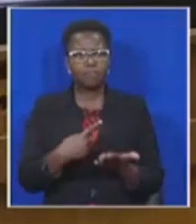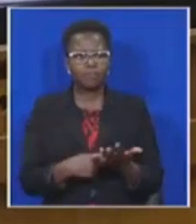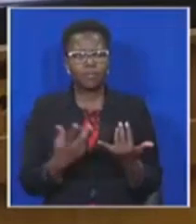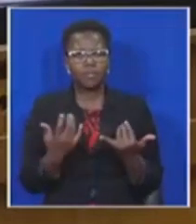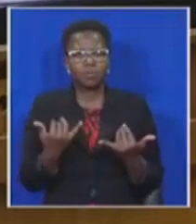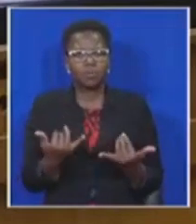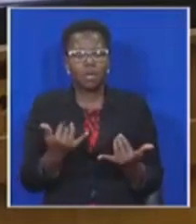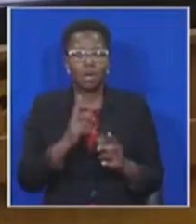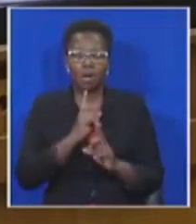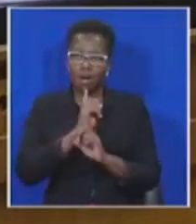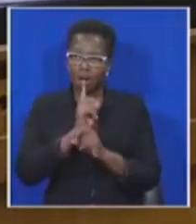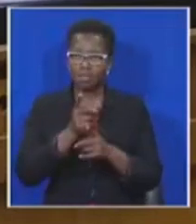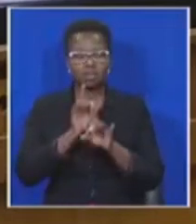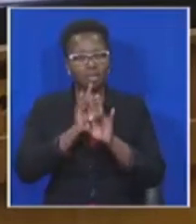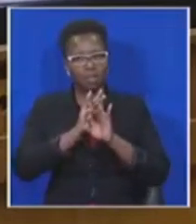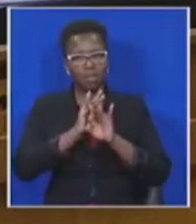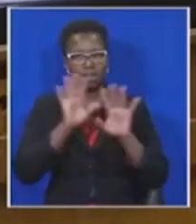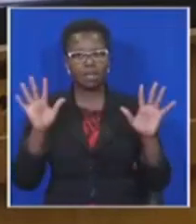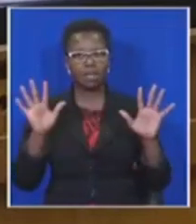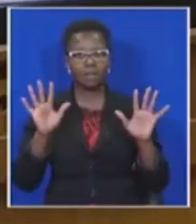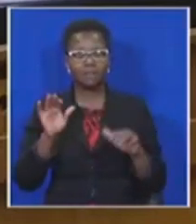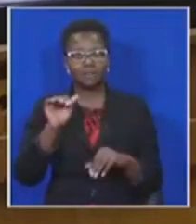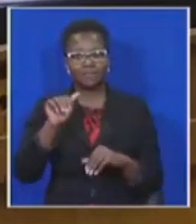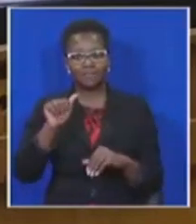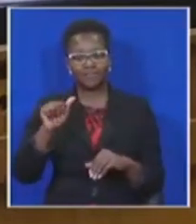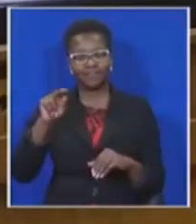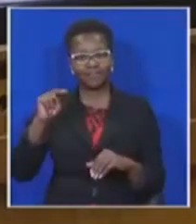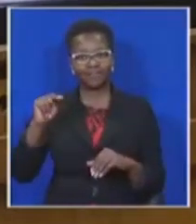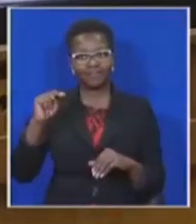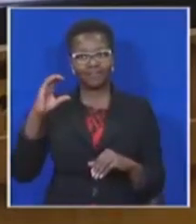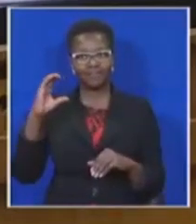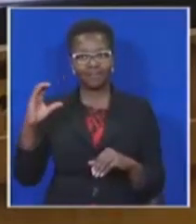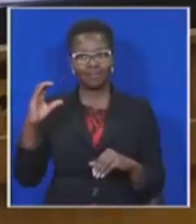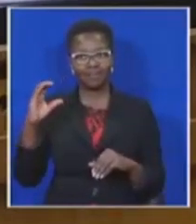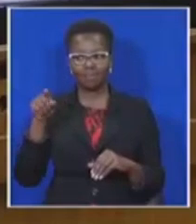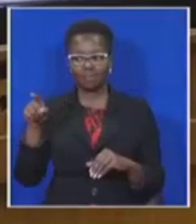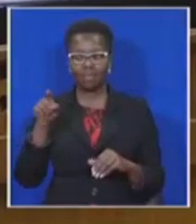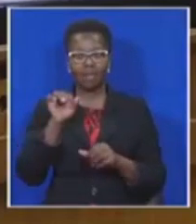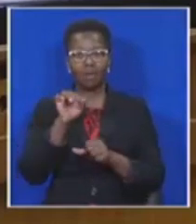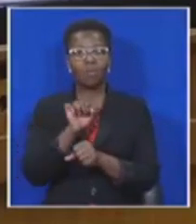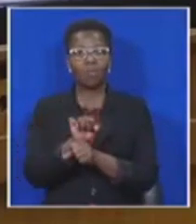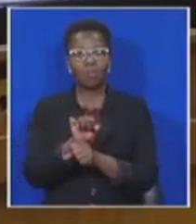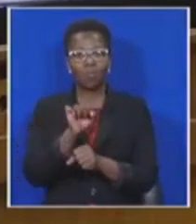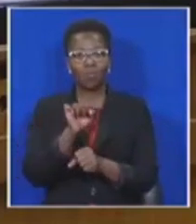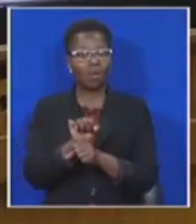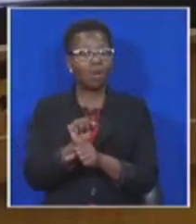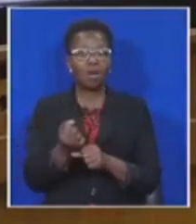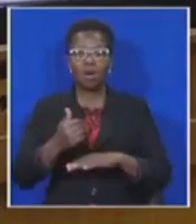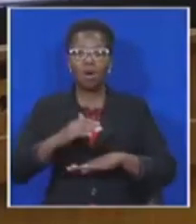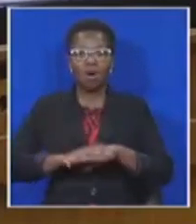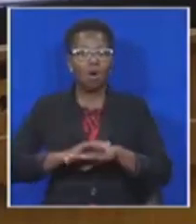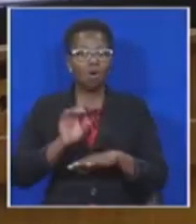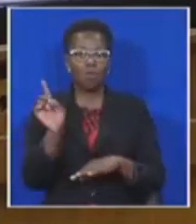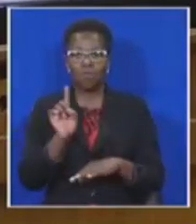Die ANC funksioneer op die oomlik uit en uit op die grondslag mooi saamgevat in een spreekwoord wat ironies genoeg